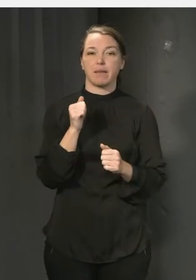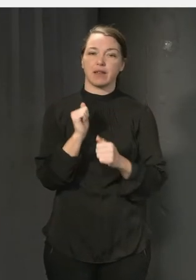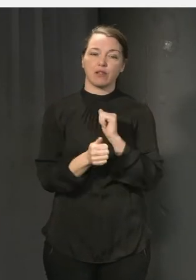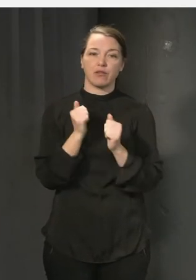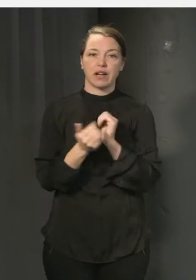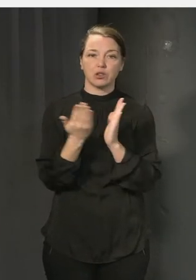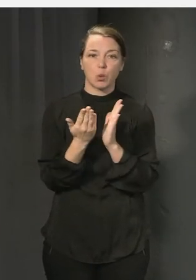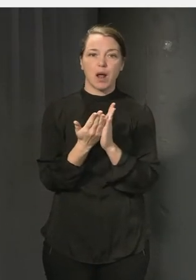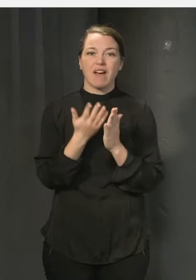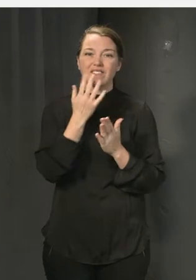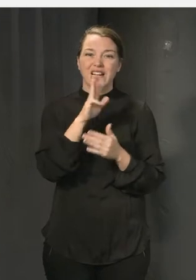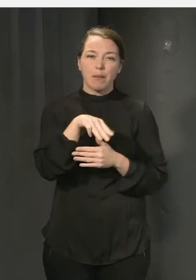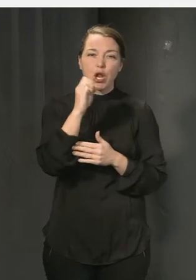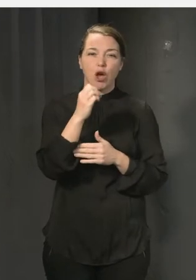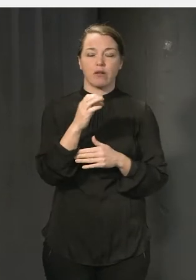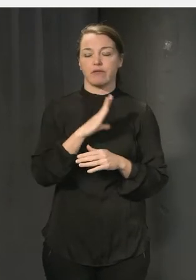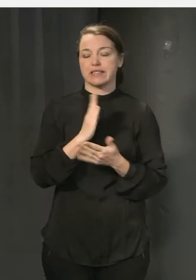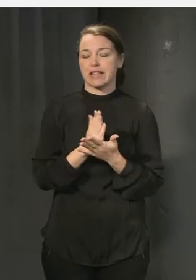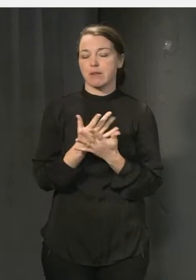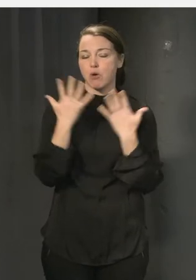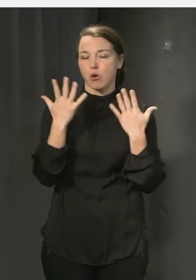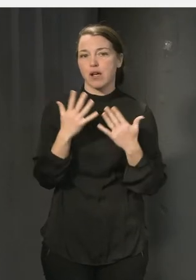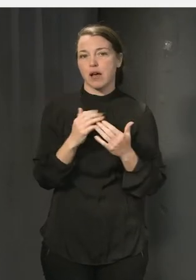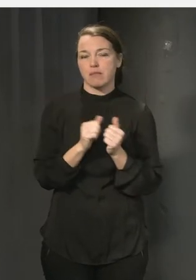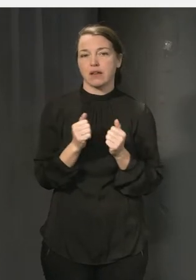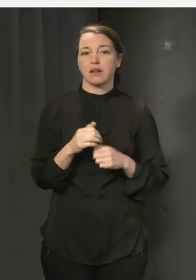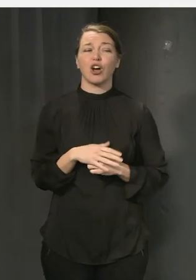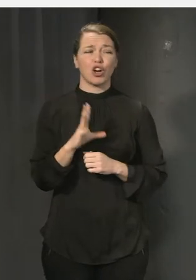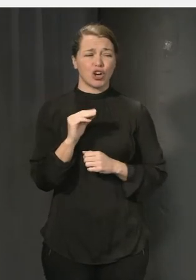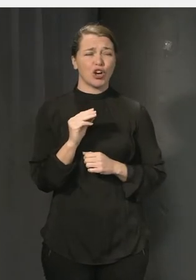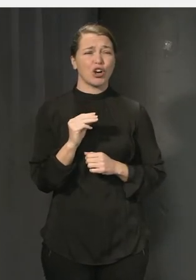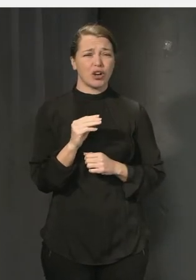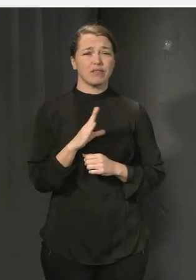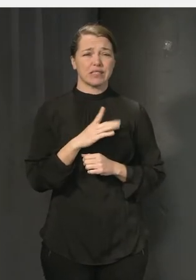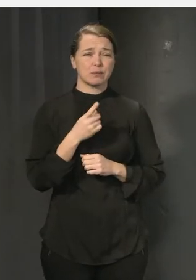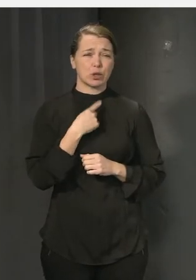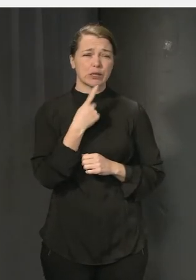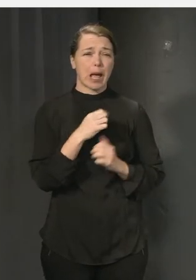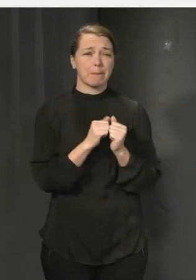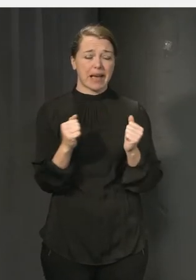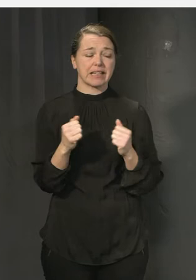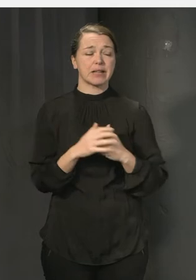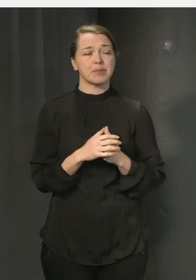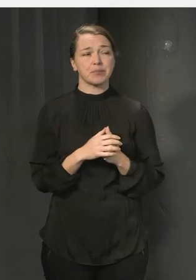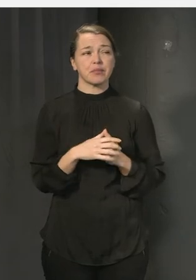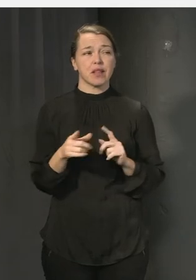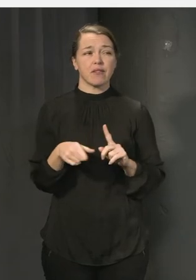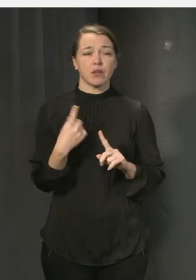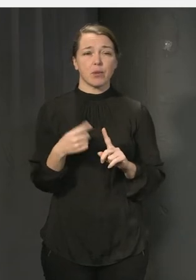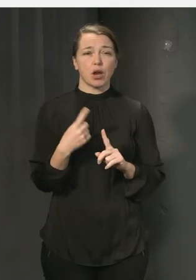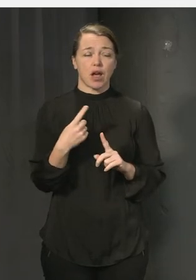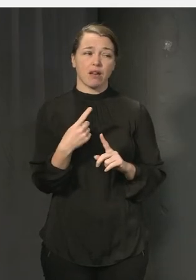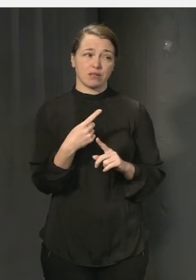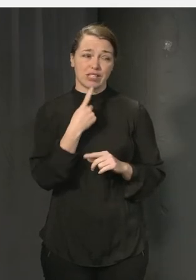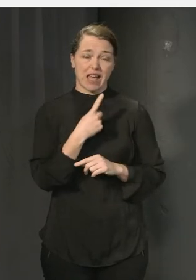Kan du sammanfatta? Det finns säkert mobbning. Ja, det finns mycket att säga om det. Men vi ska nog börja ändå i änden att det går inte att bygga